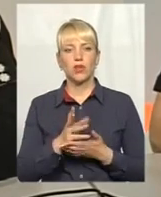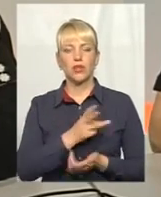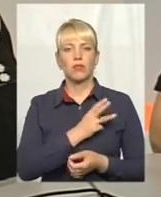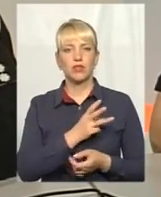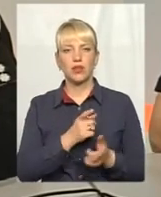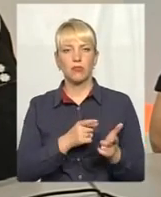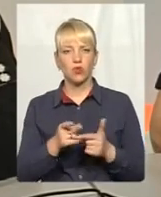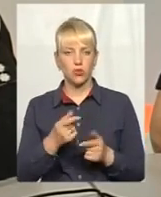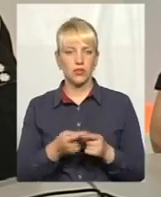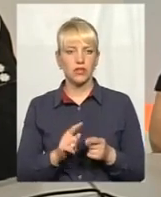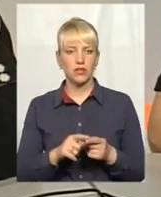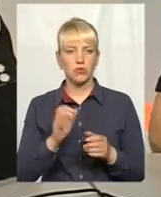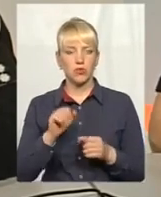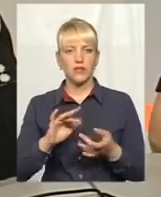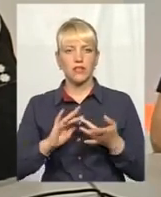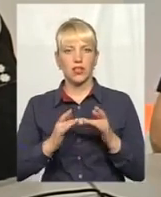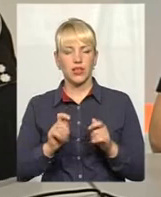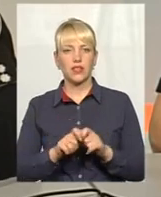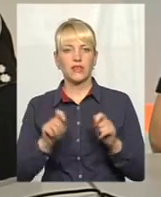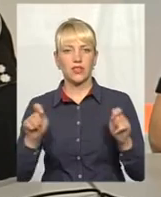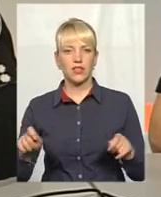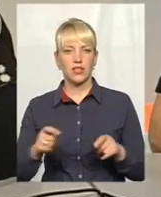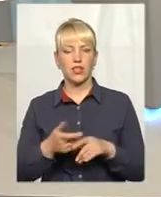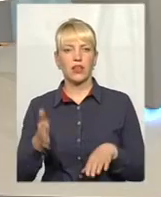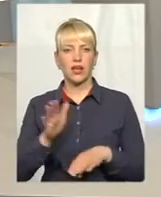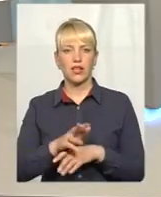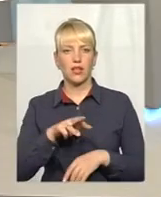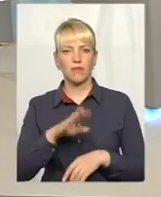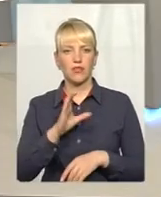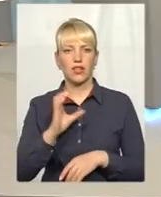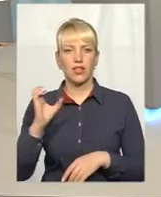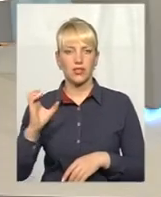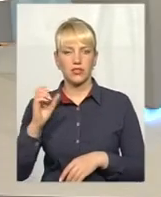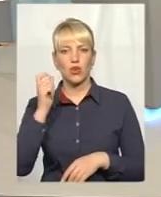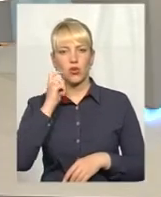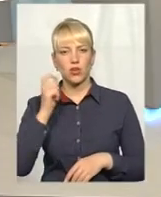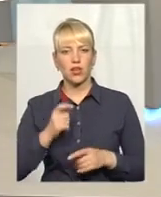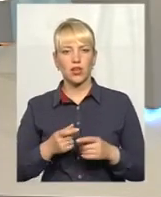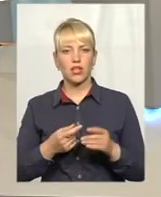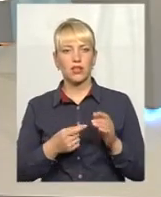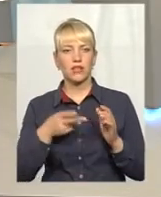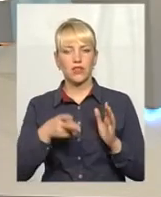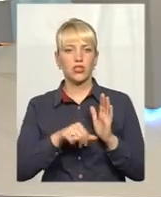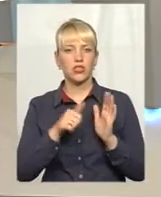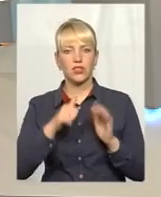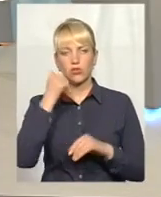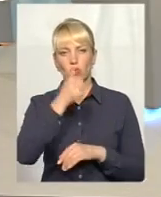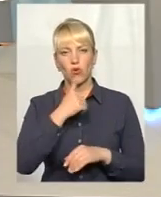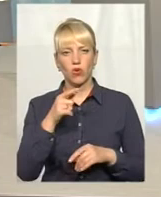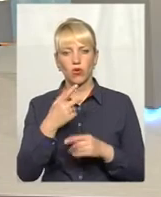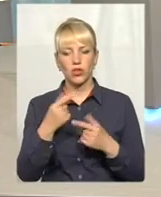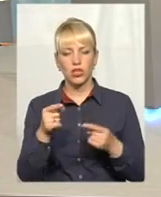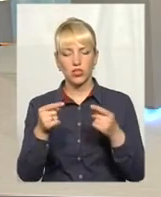підготовитись, вона може в інтернеті відкрити наказ МВС України номер 90 від 9.02.2016 року, там є чітко